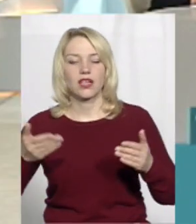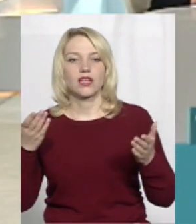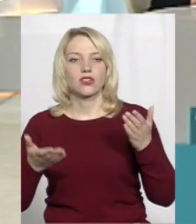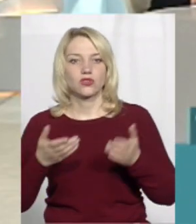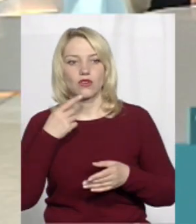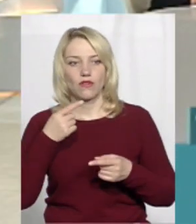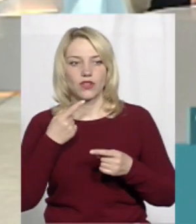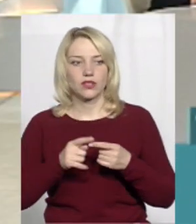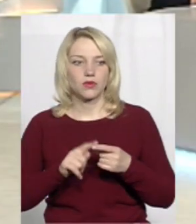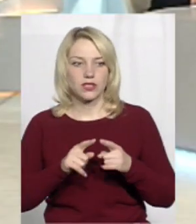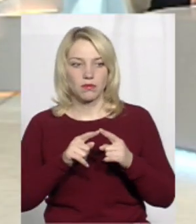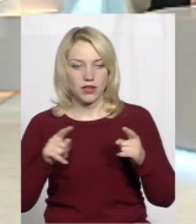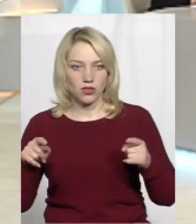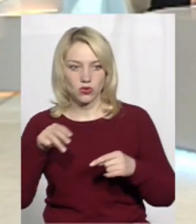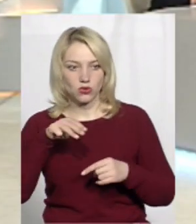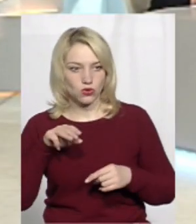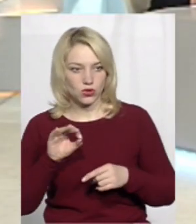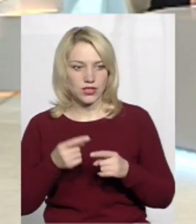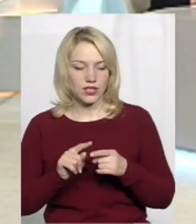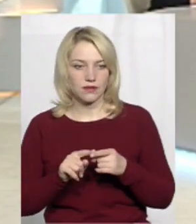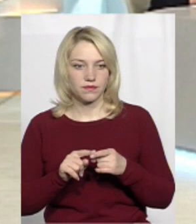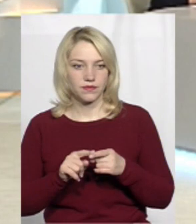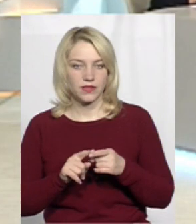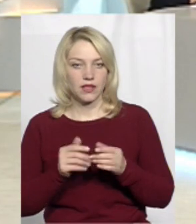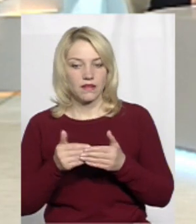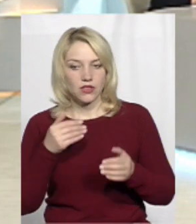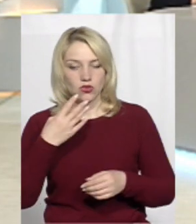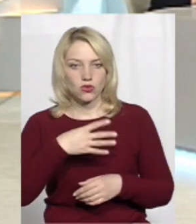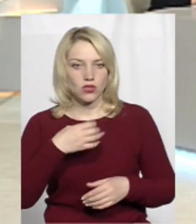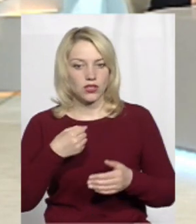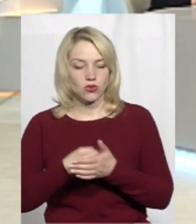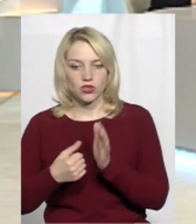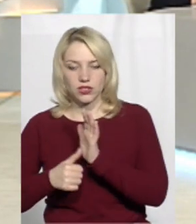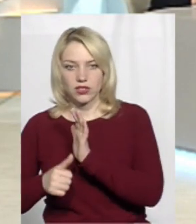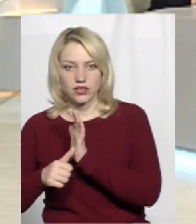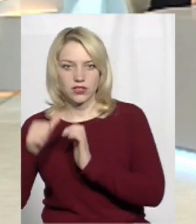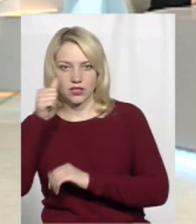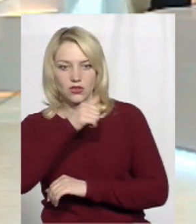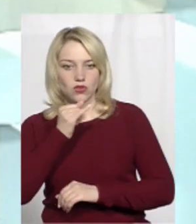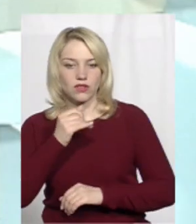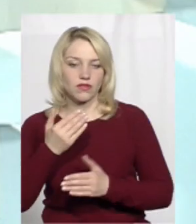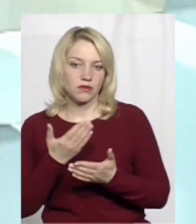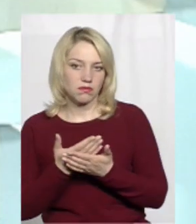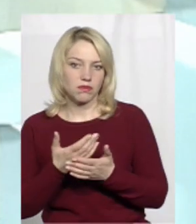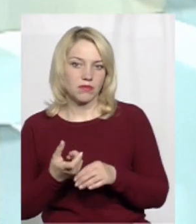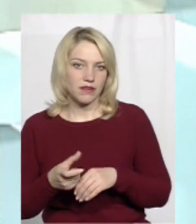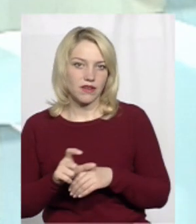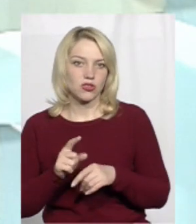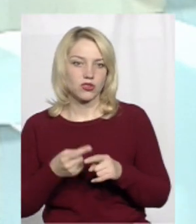брати цей період, то це від 40 до 60 років. І переважно це